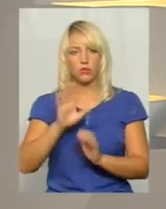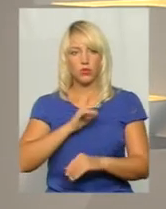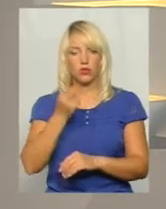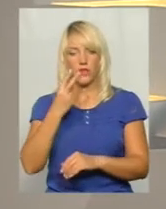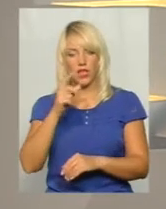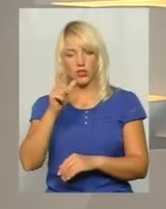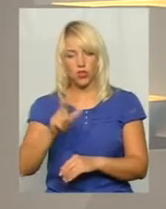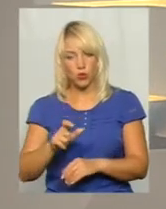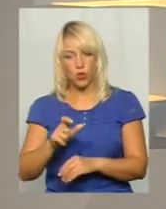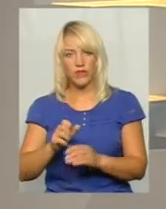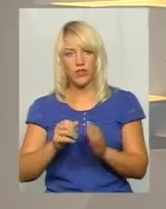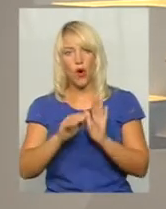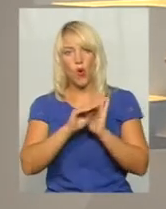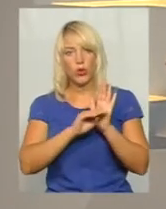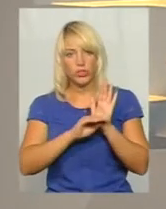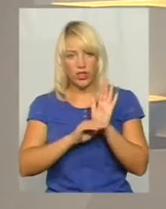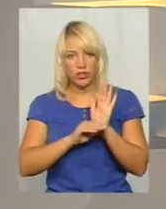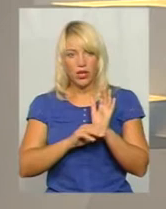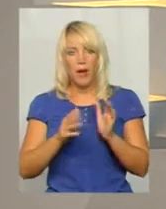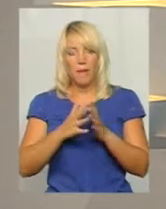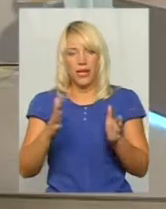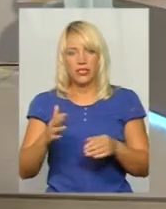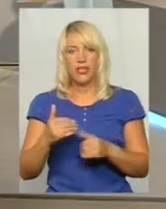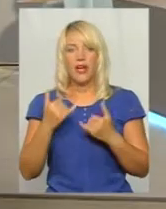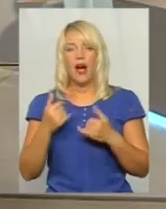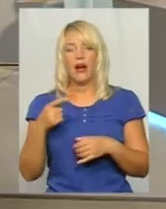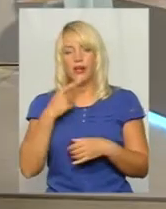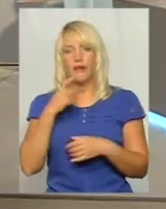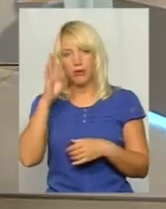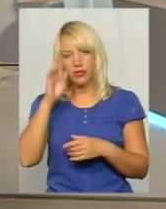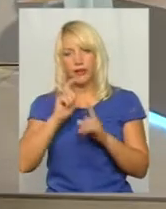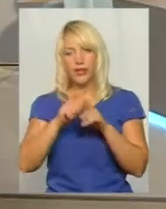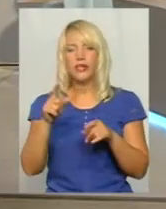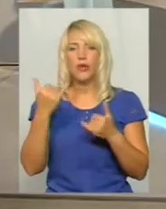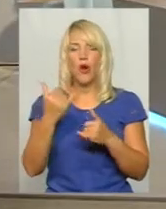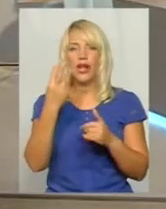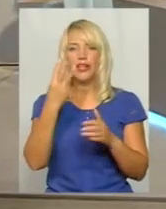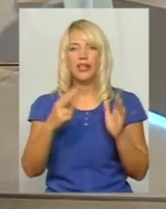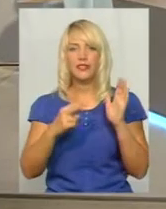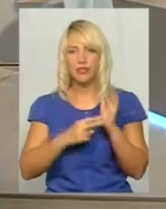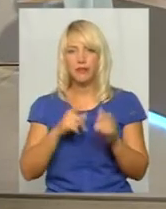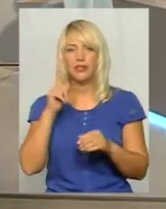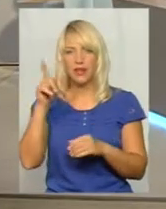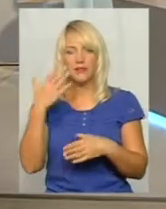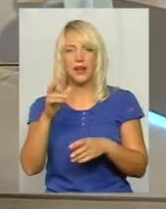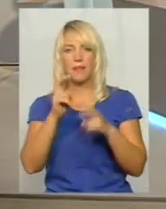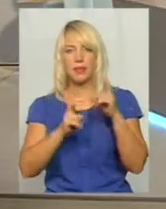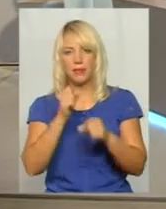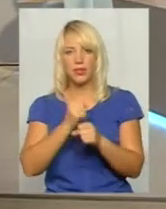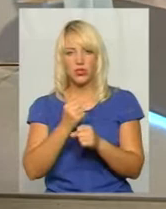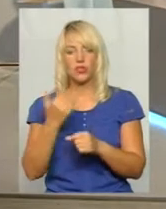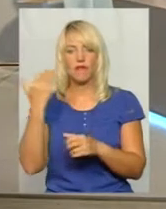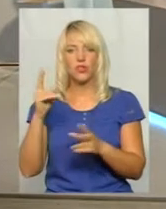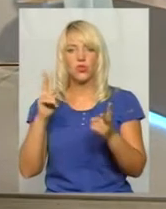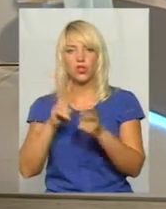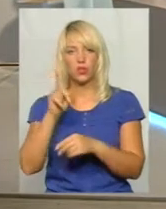чоловік у штаті. Більше. Сьогодні 37. А тепер підприємство там функціонує. Знаю, що ви зустрічались